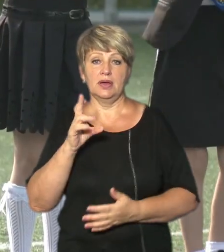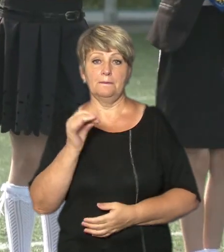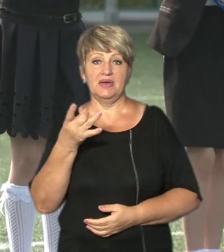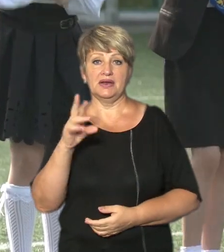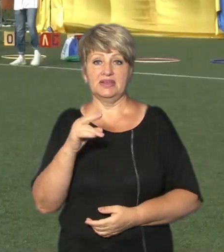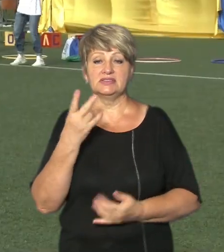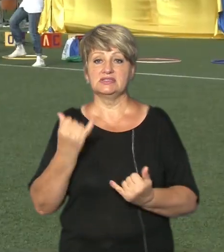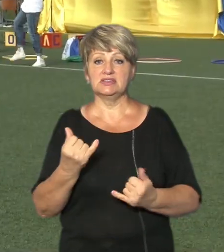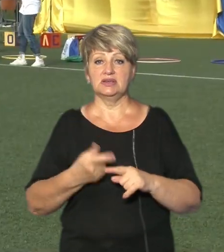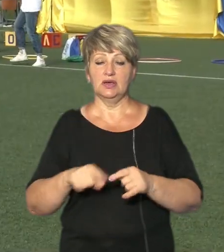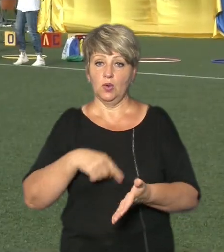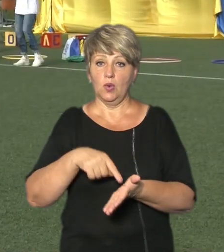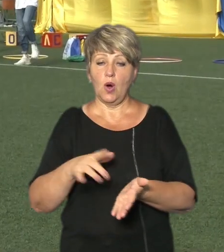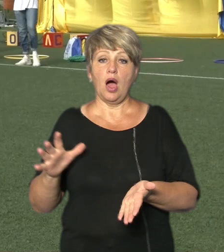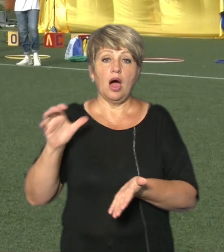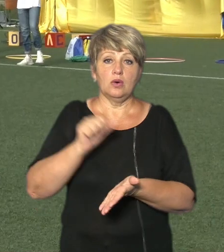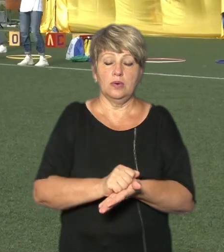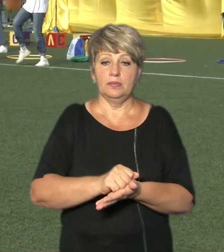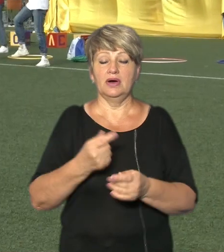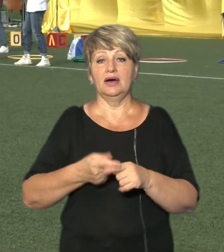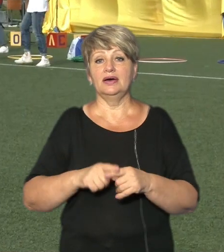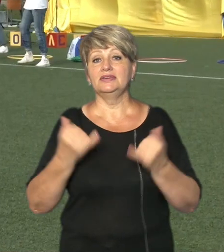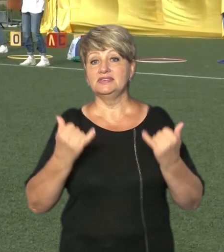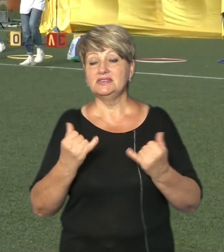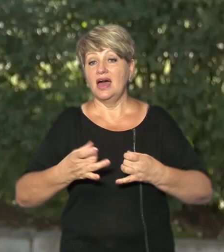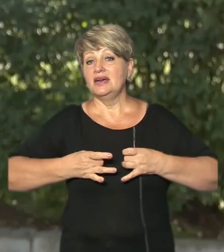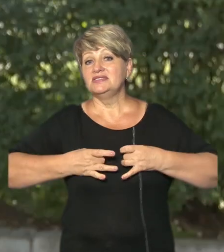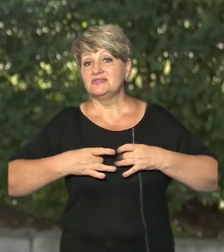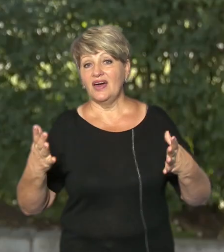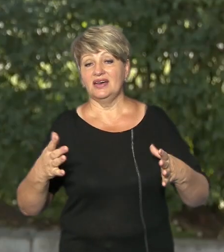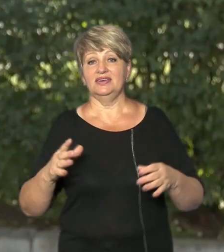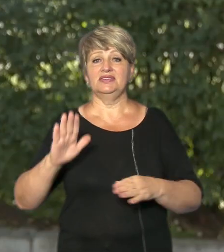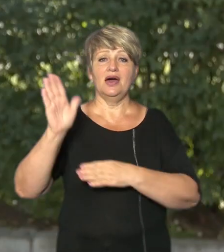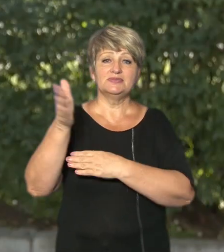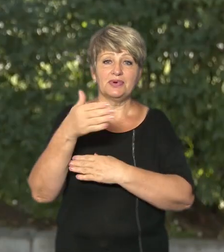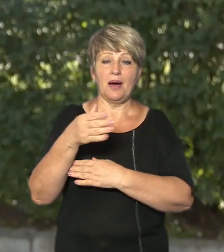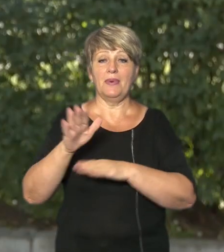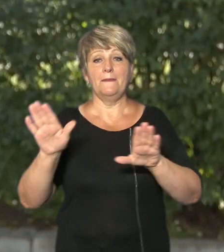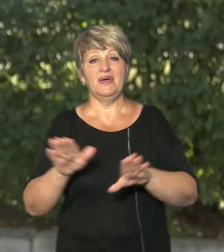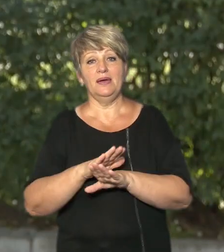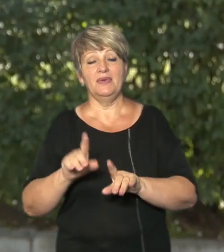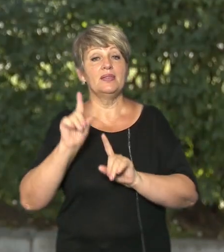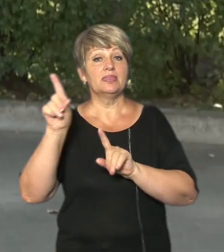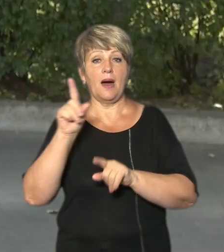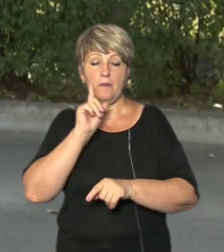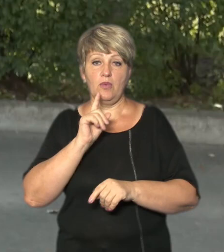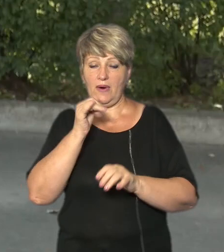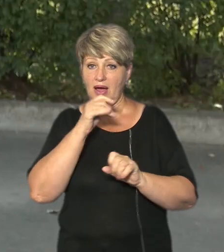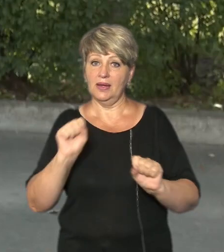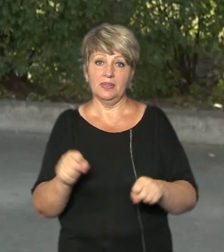окуповане і таке свято з українським прапором та піснями там поки неможливе говорить вчитель Владислав Бондаренко